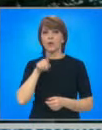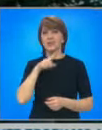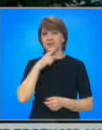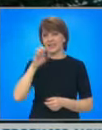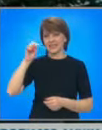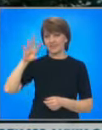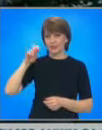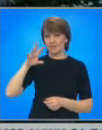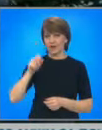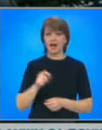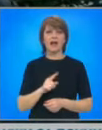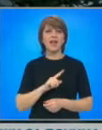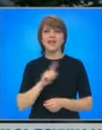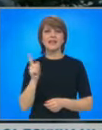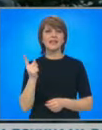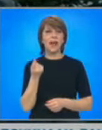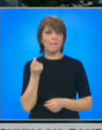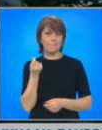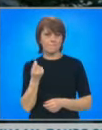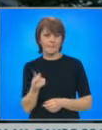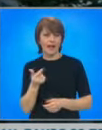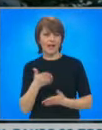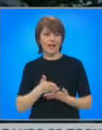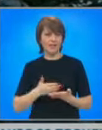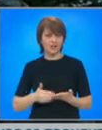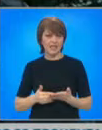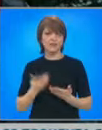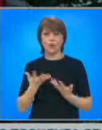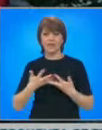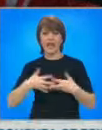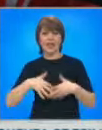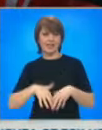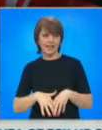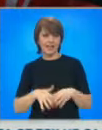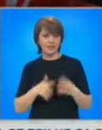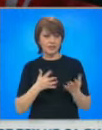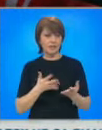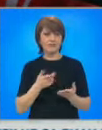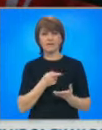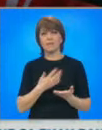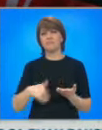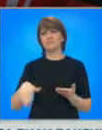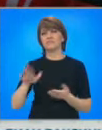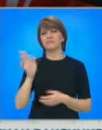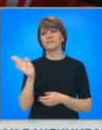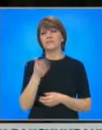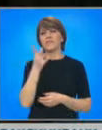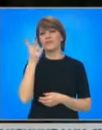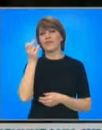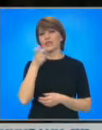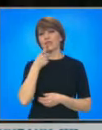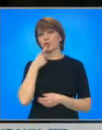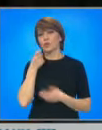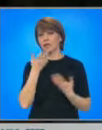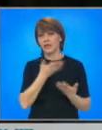уредба, както немалка част от останалите такива елементи от техническата инфраструктура, са на повече от 20 години. Те са